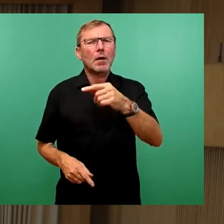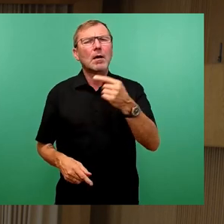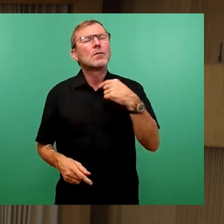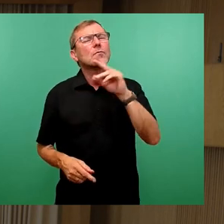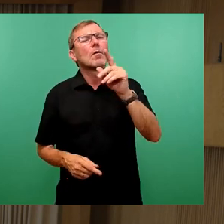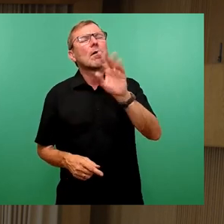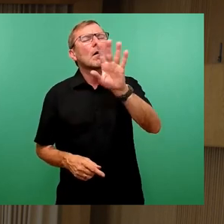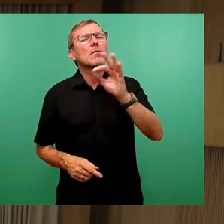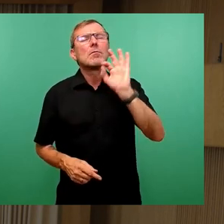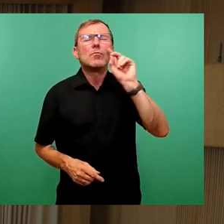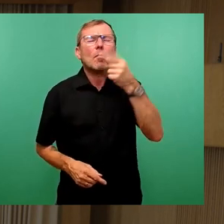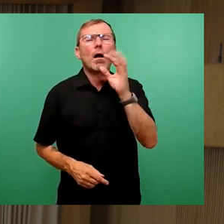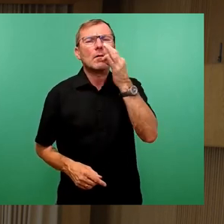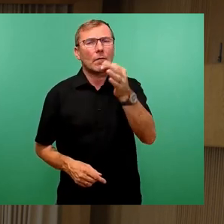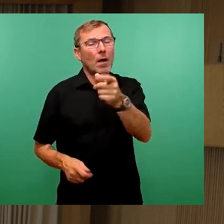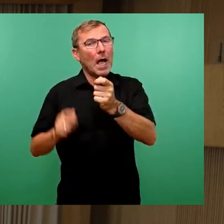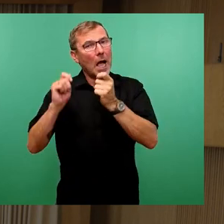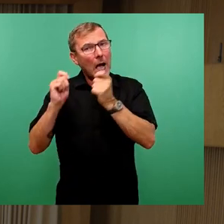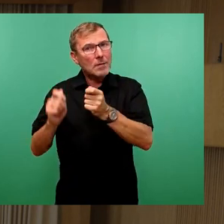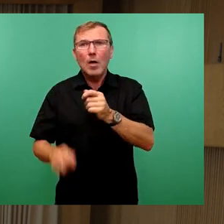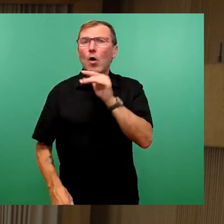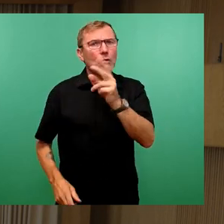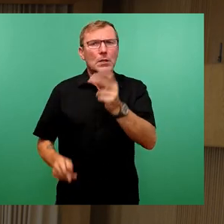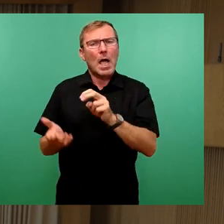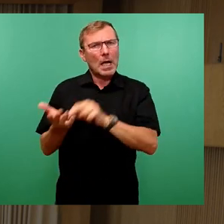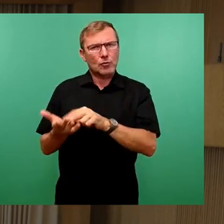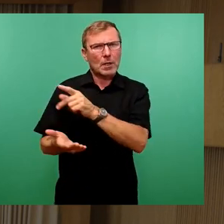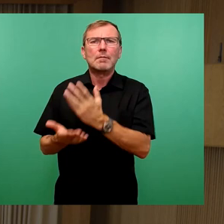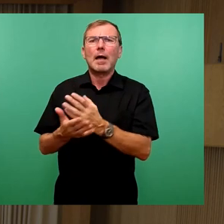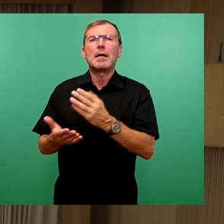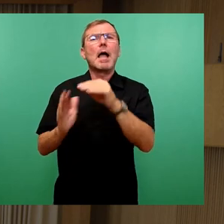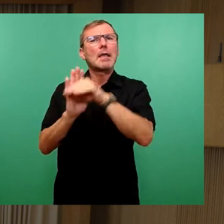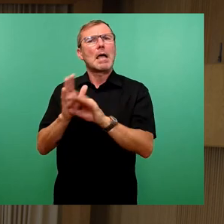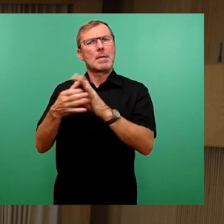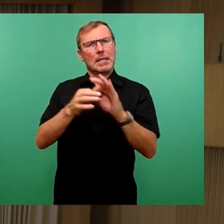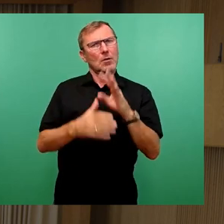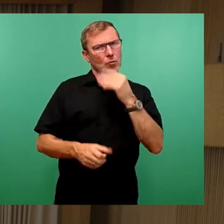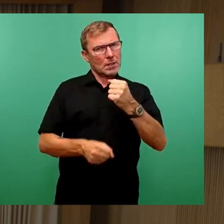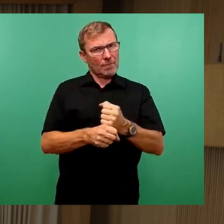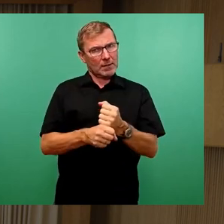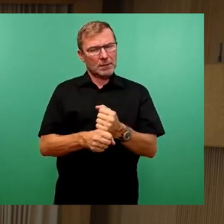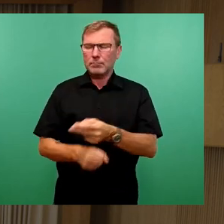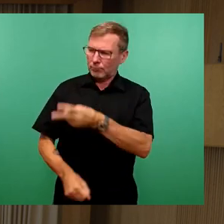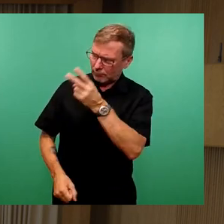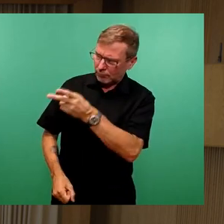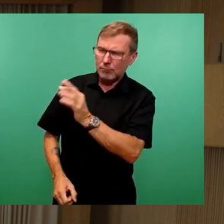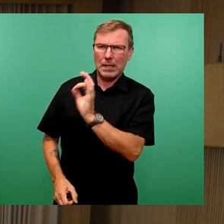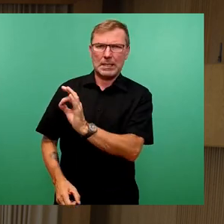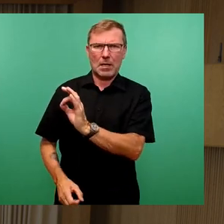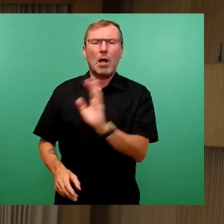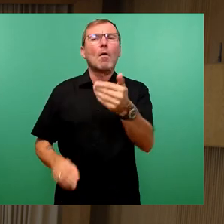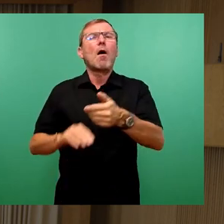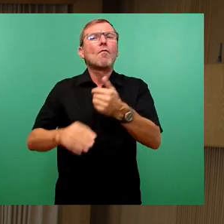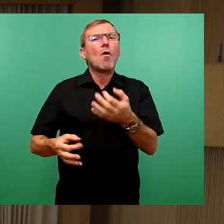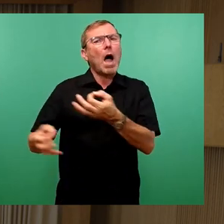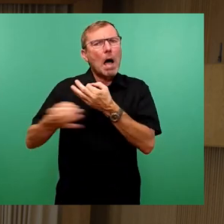der Antrag selber ist sozusagen noch nicht gestellt, weil die Terminkette noch nicht hundertprozentig fest ist. Richtig, aber es gab eine Vorabsprache